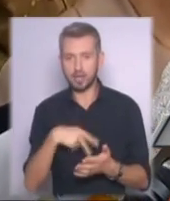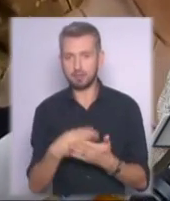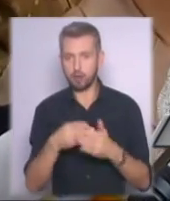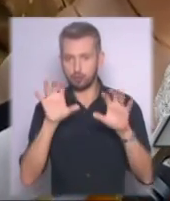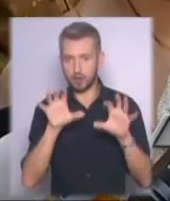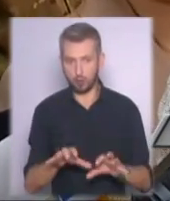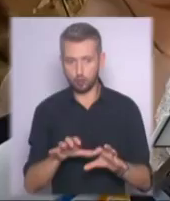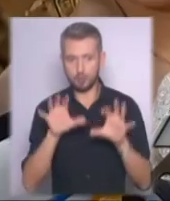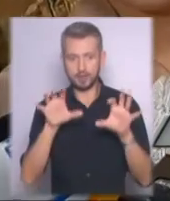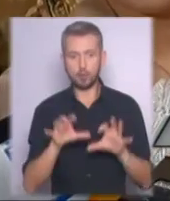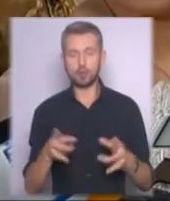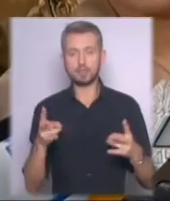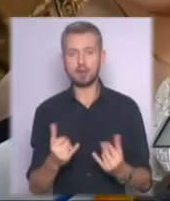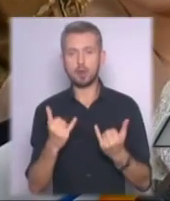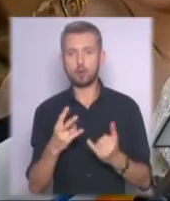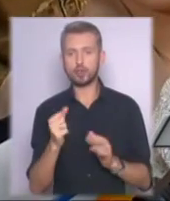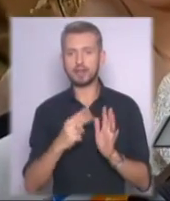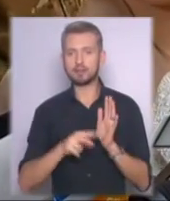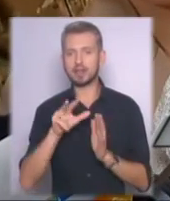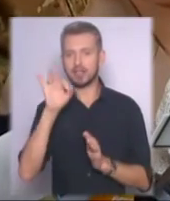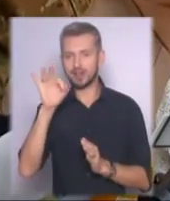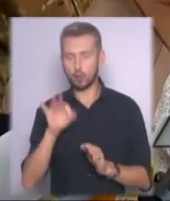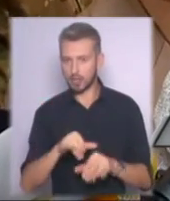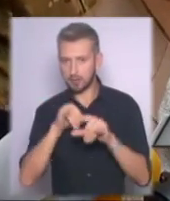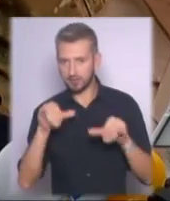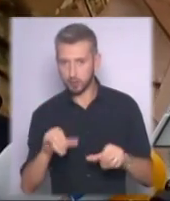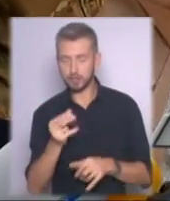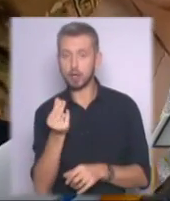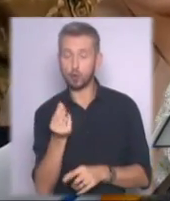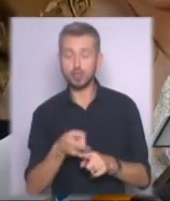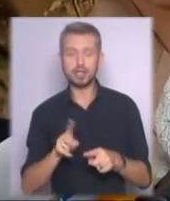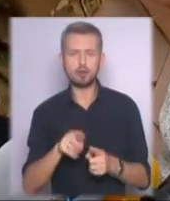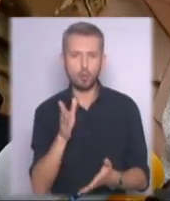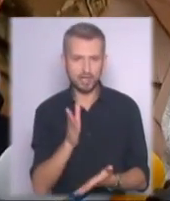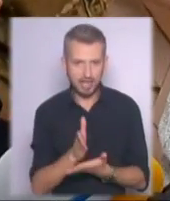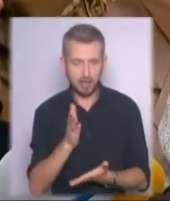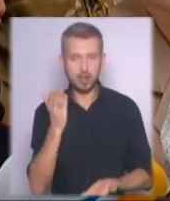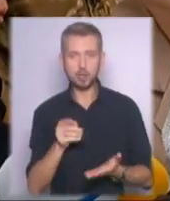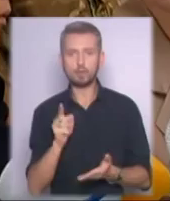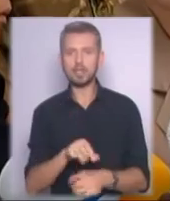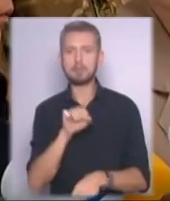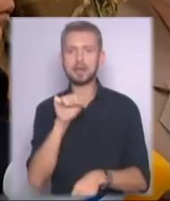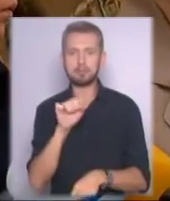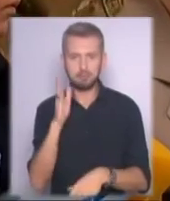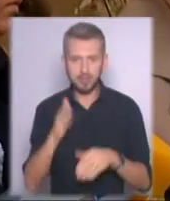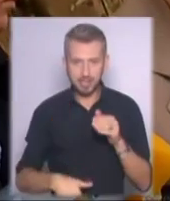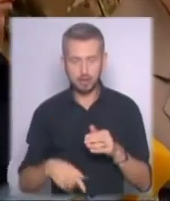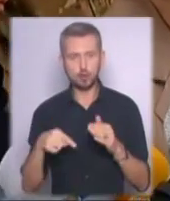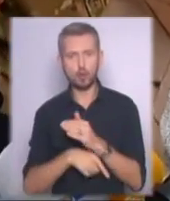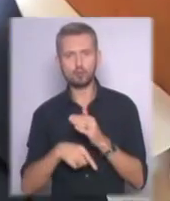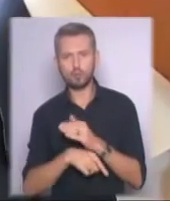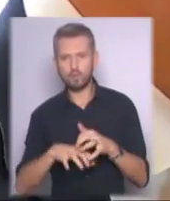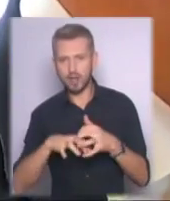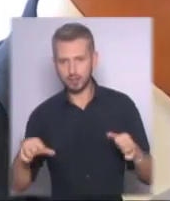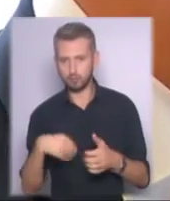Законом треба сьогодні на 73% підвищувати. І гроші для цього є, якщо вони припинять корумпувати бюджет і корумпувати всю